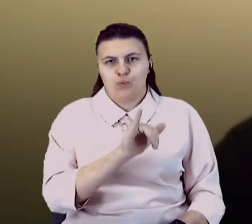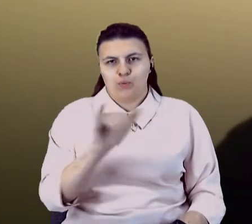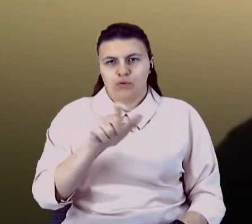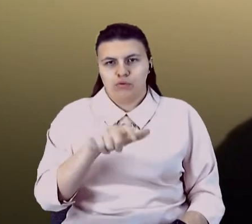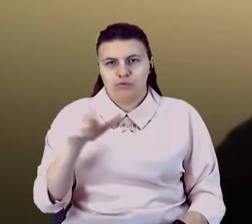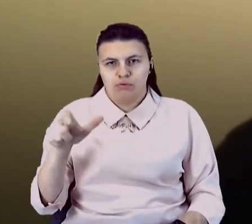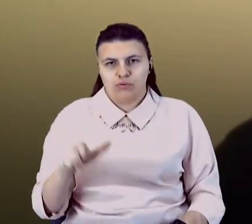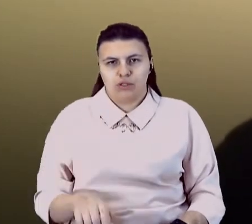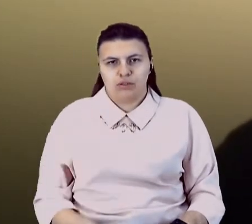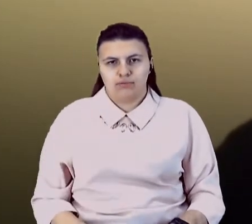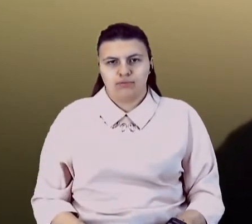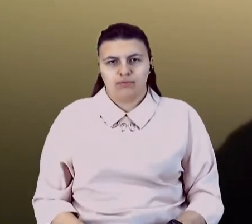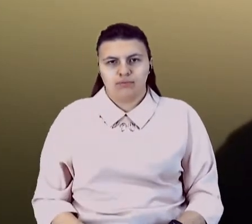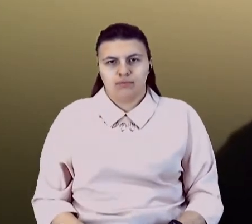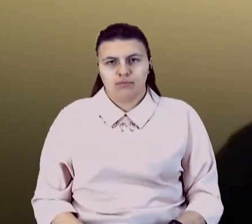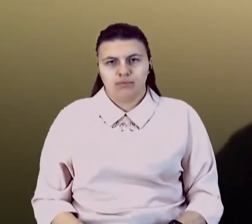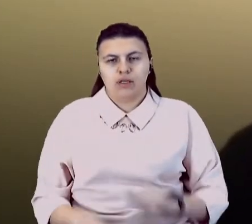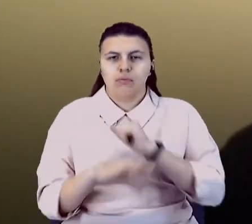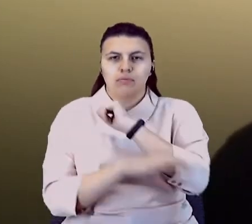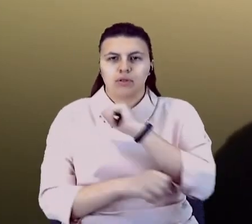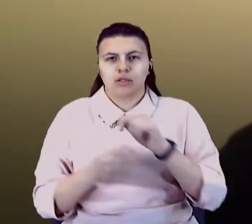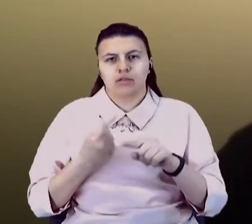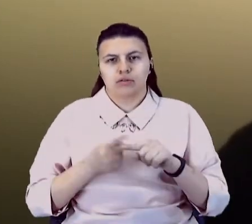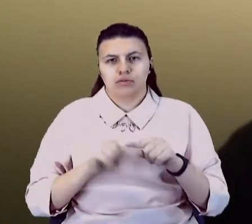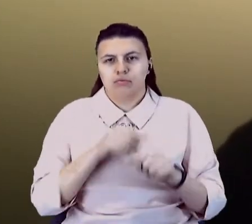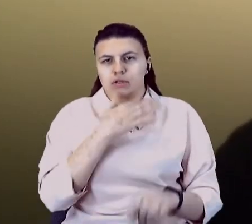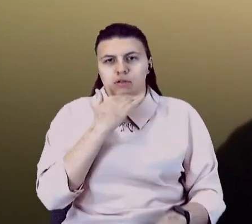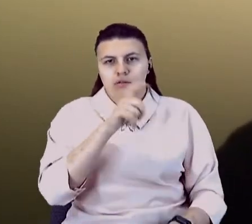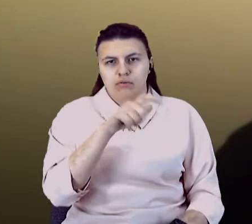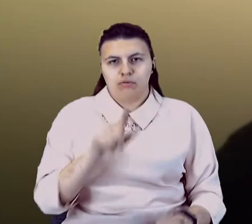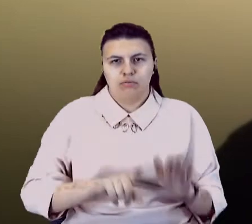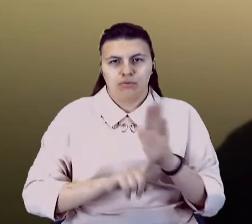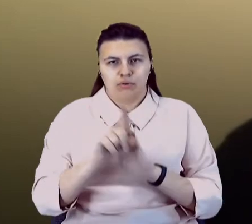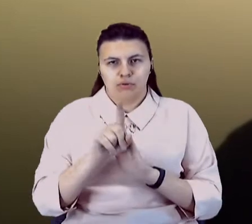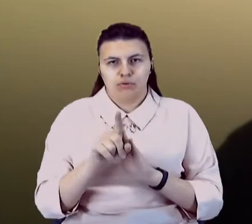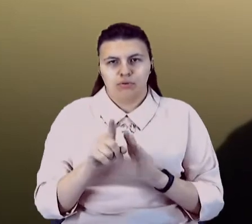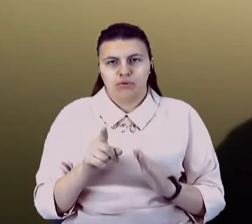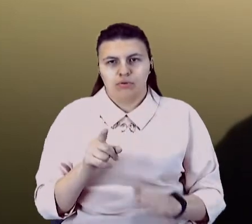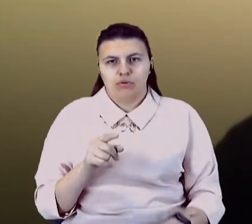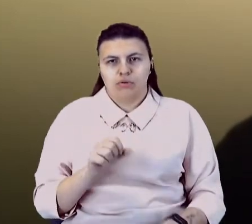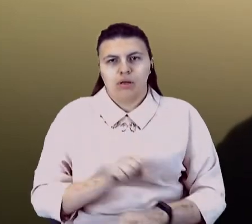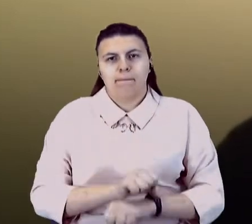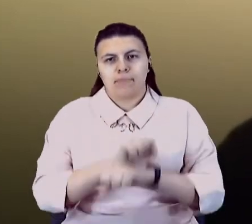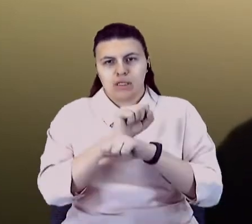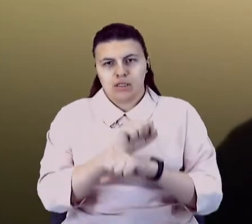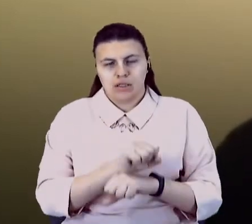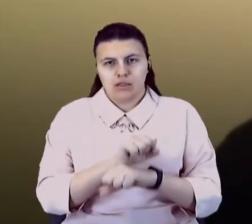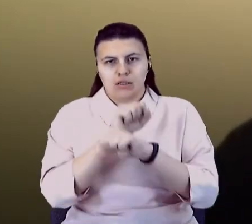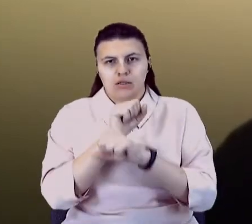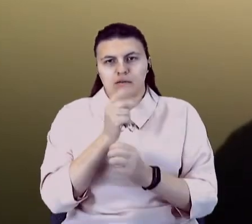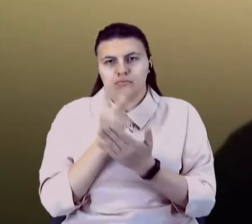Власне, наприкінці цього локдауну вже багато людей почали виходити на мітинги, демонстрації,